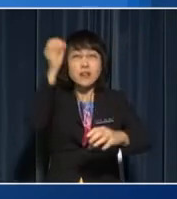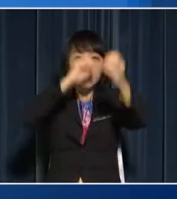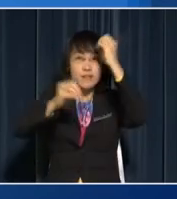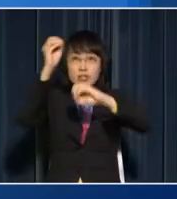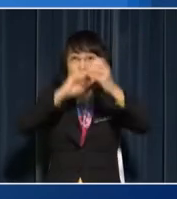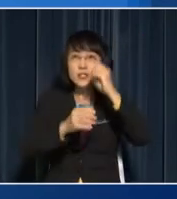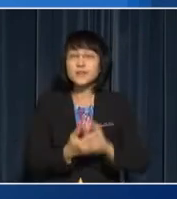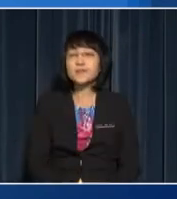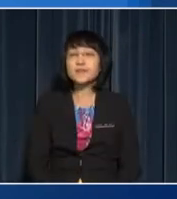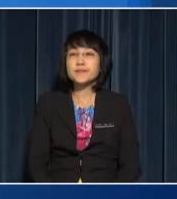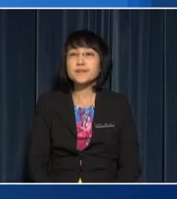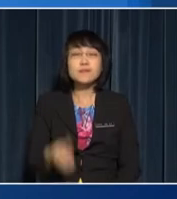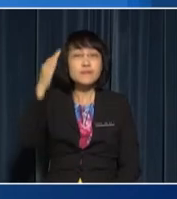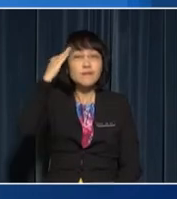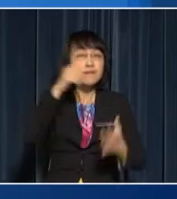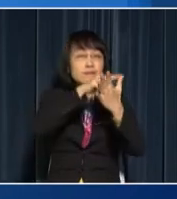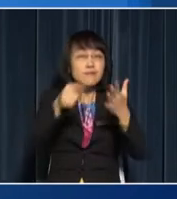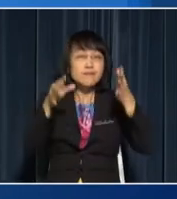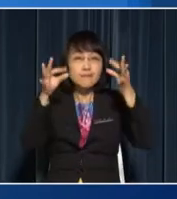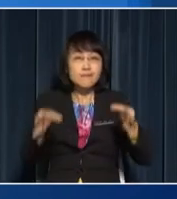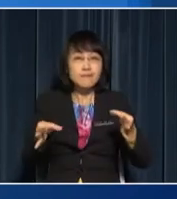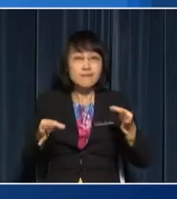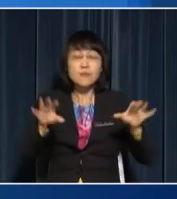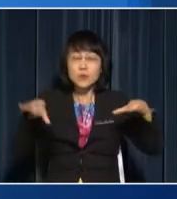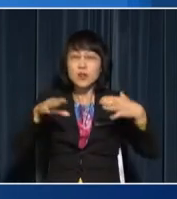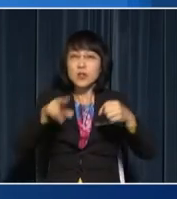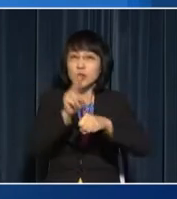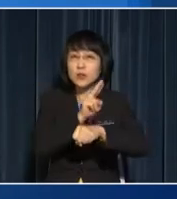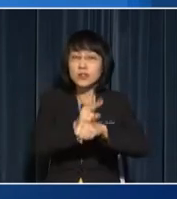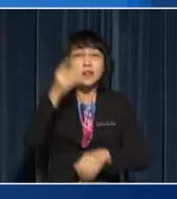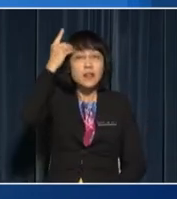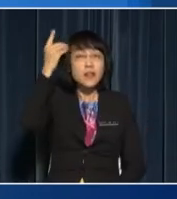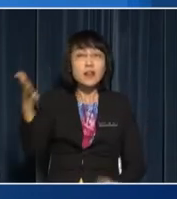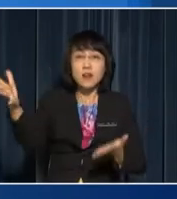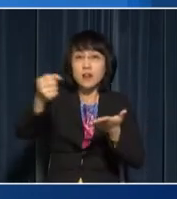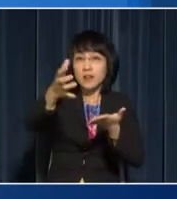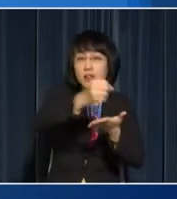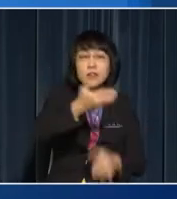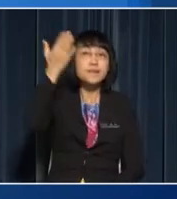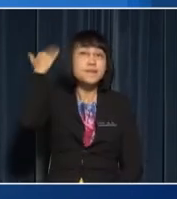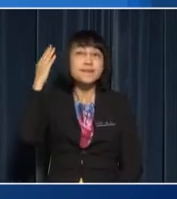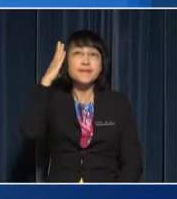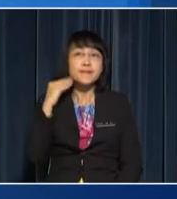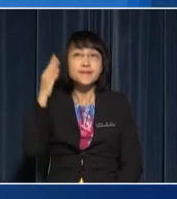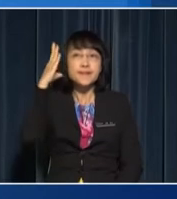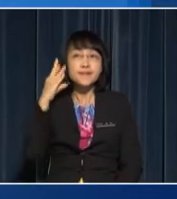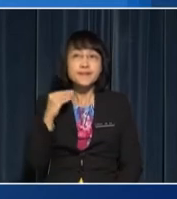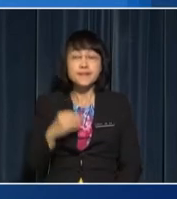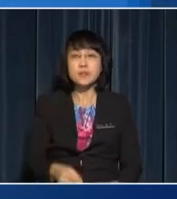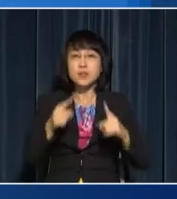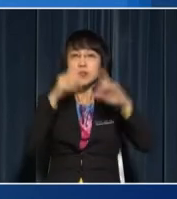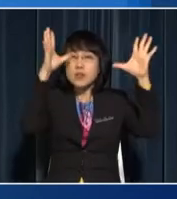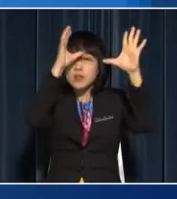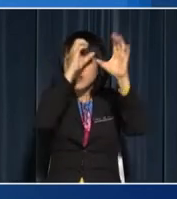Inferences can be made by using data collection And previous experience to conclude